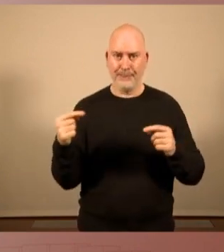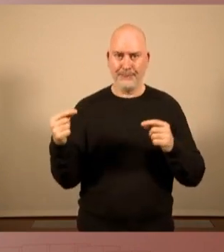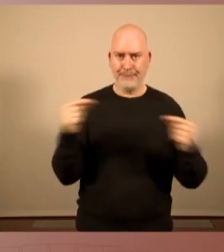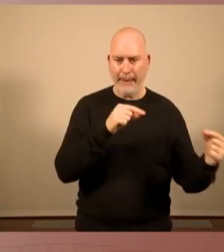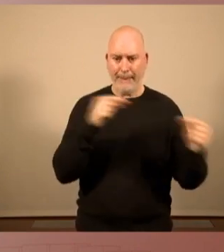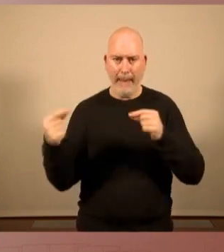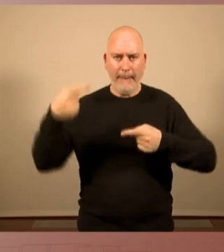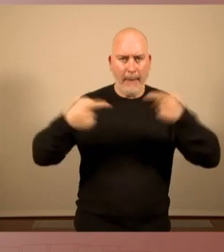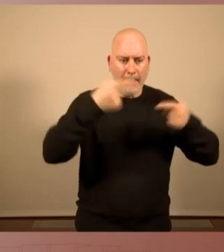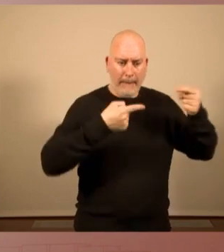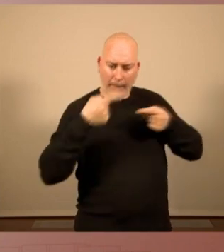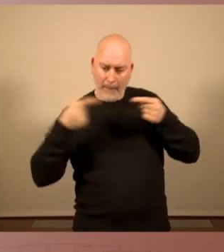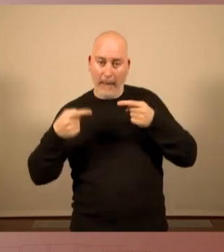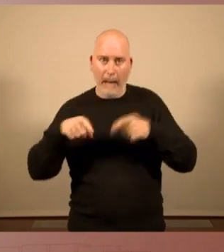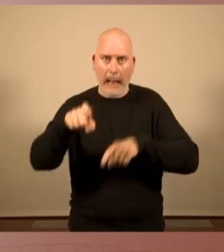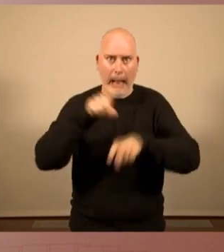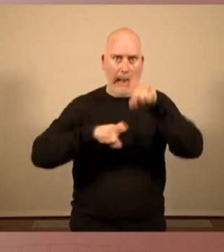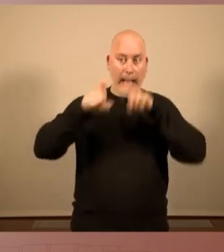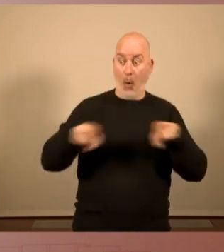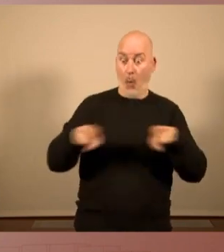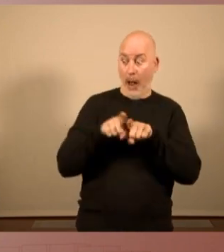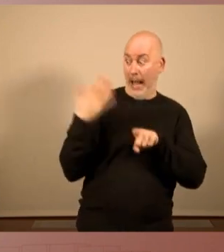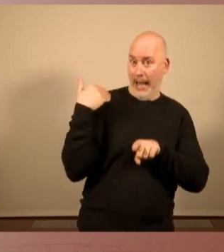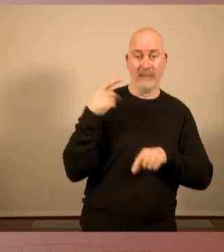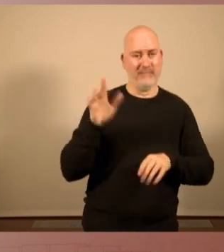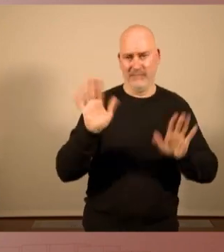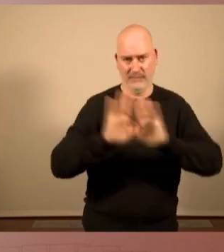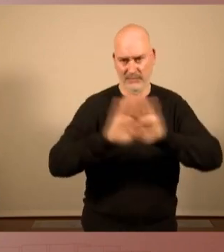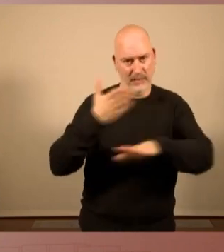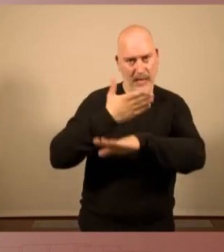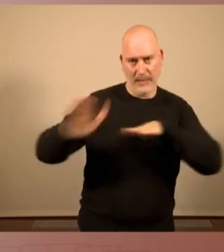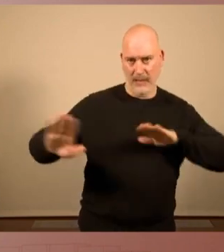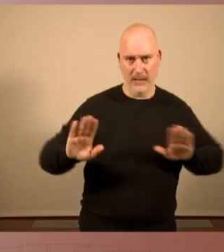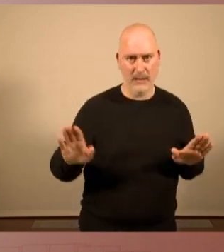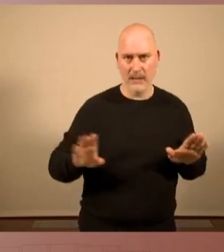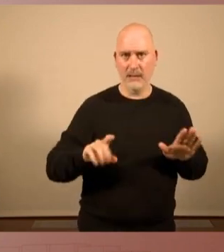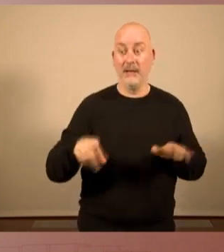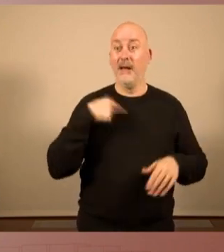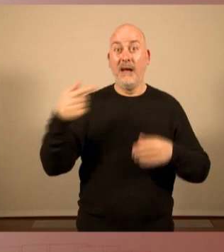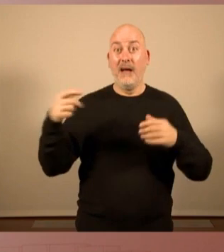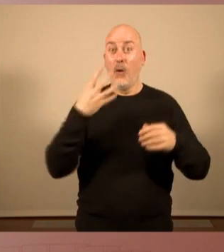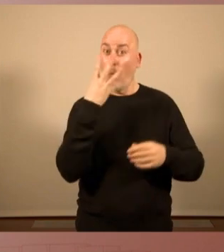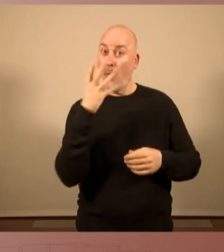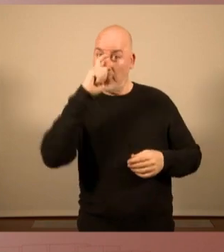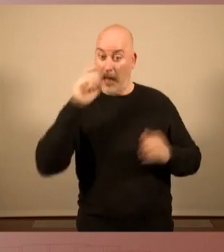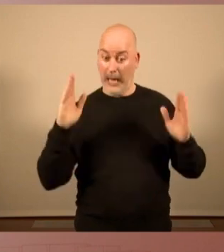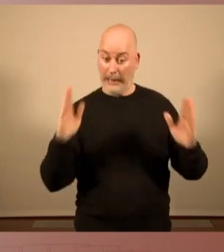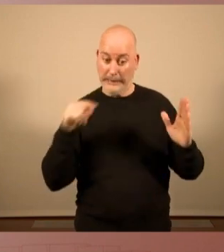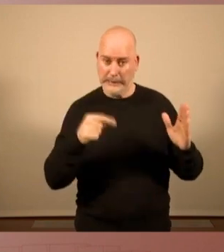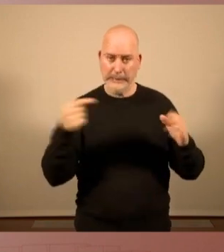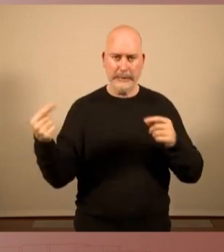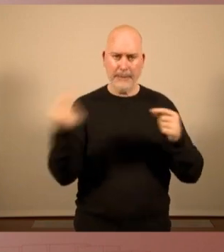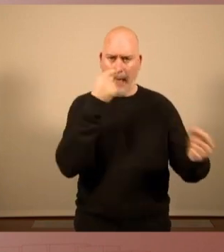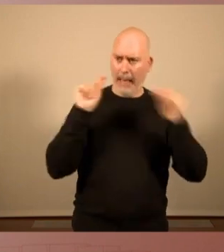retrocés com la passada. Una legislatura en què es perdi l'energia en la picabaralla i la